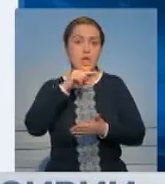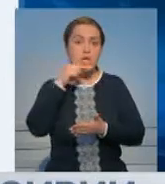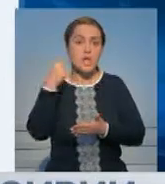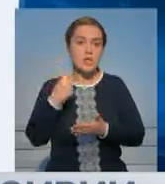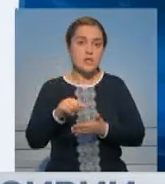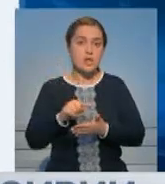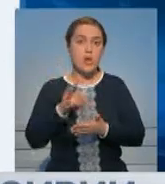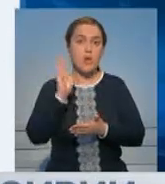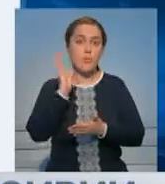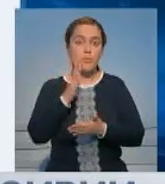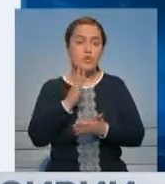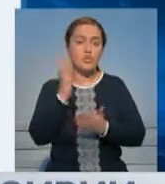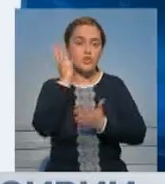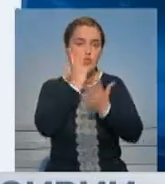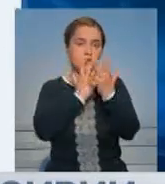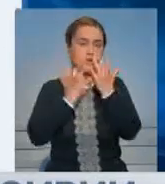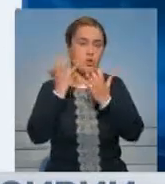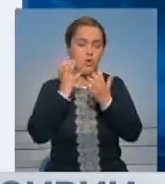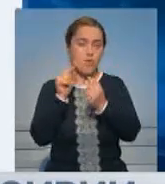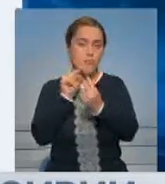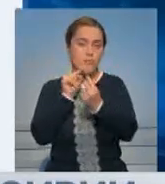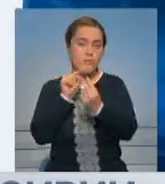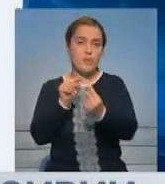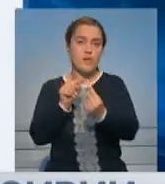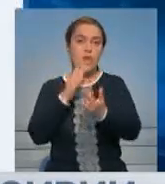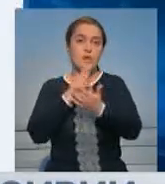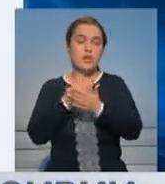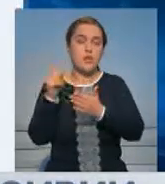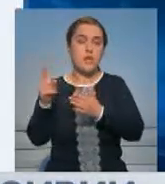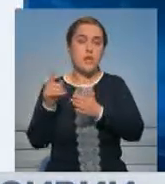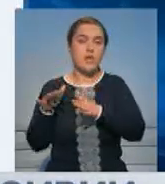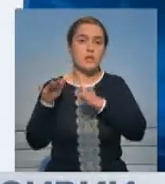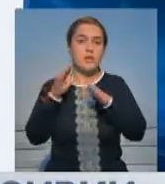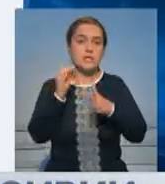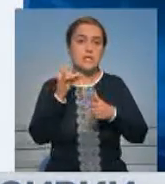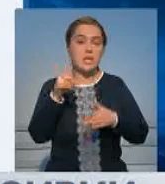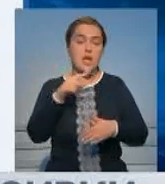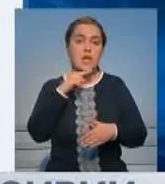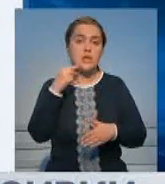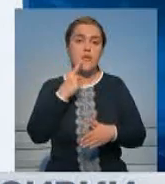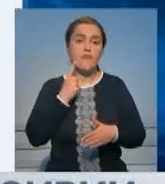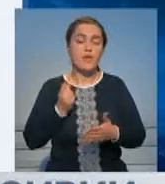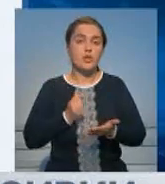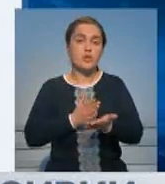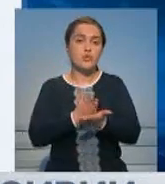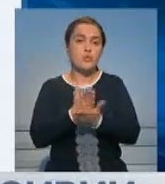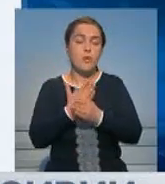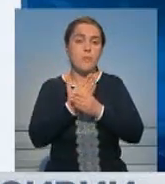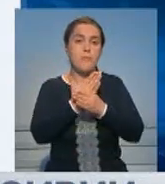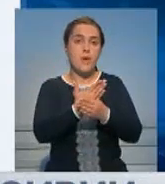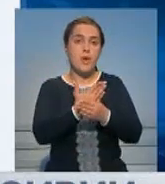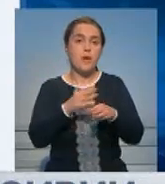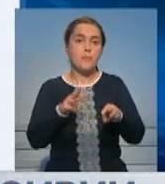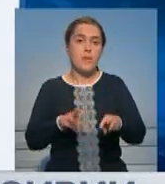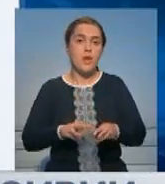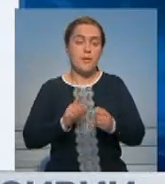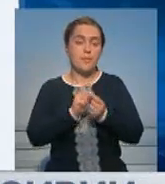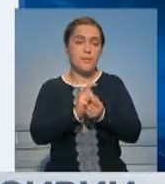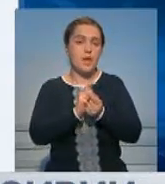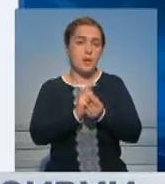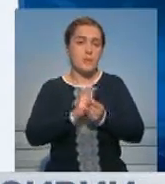Россия самым серьезным образом осуждает нападение на Сирию, где российские военнослужащие помогают законному правительству в борьбе с терроризмом.